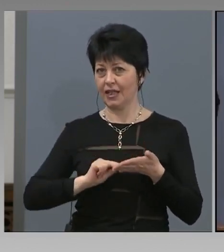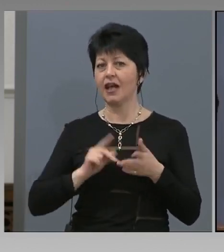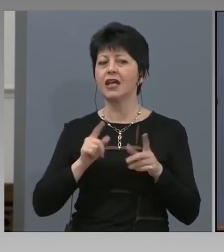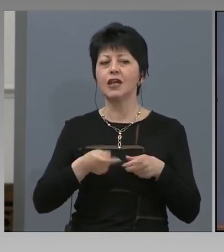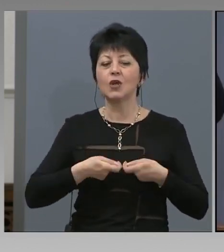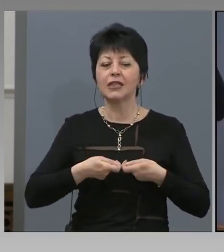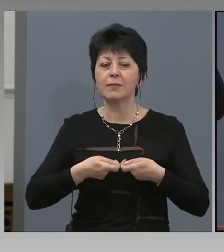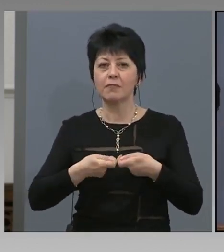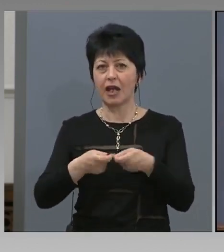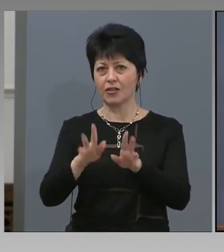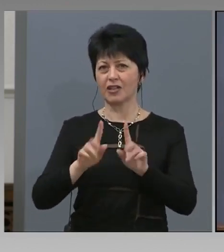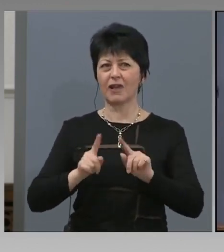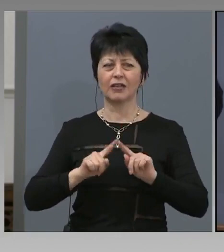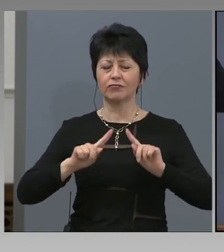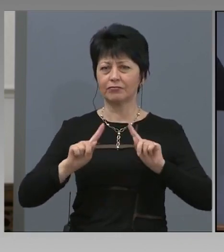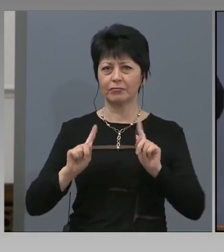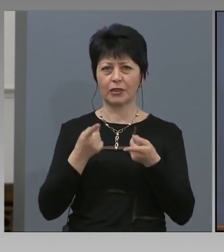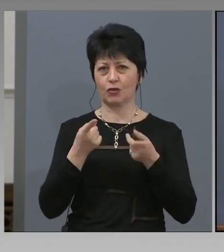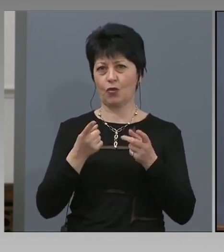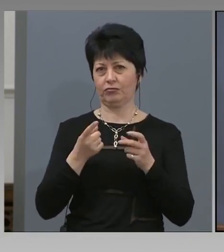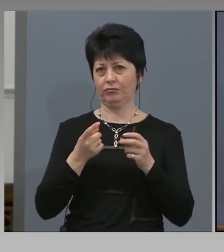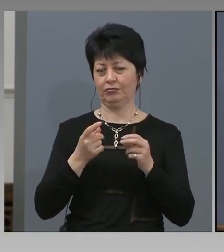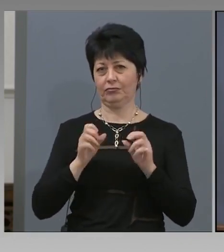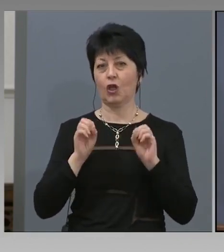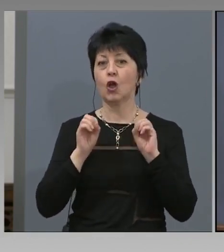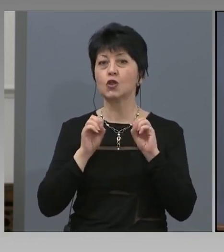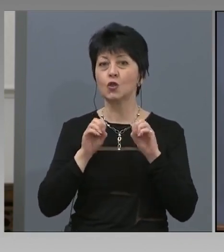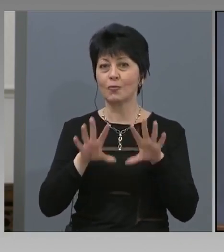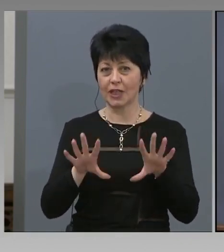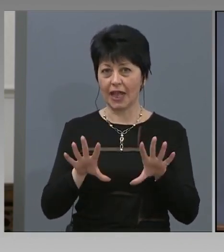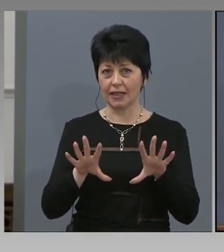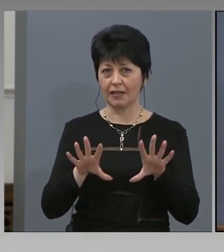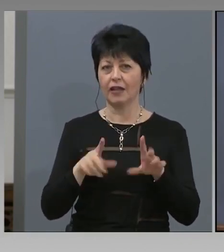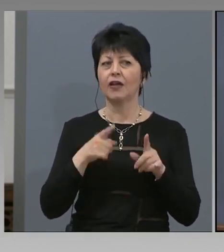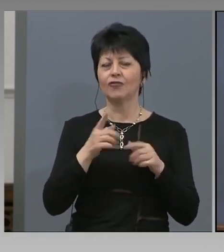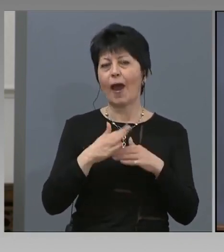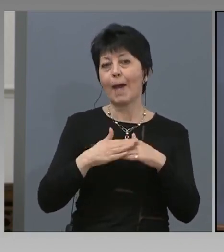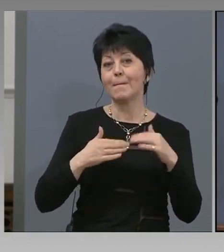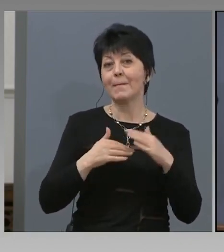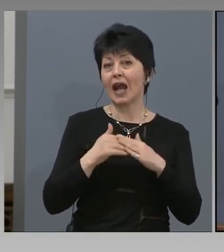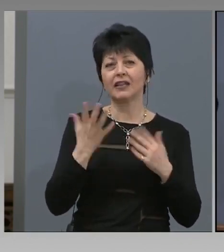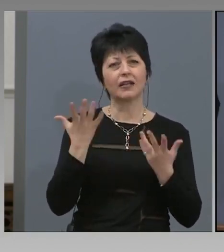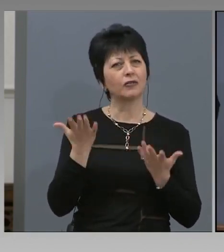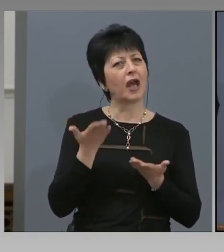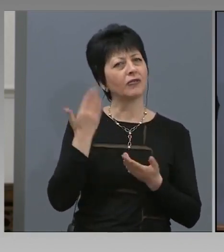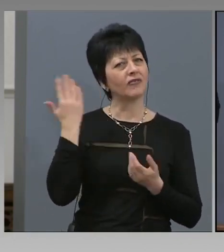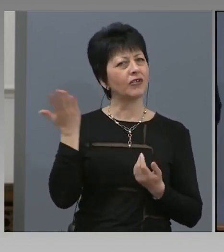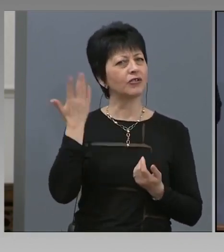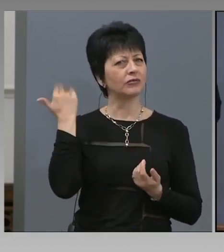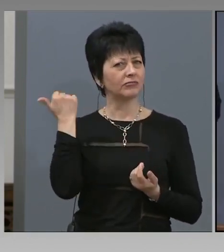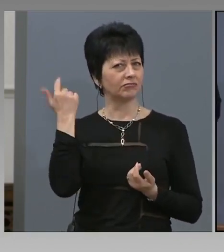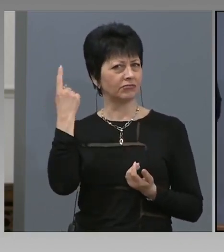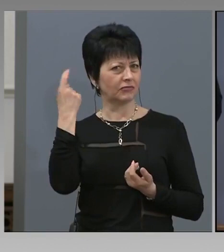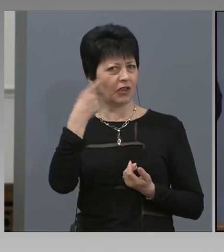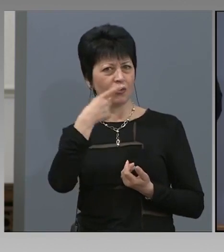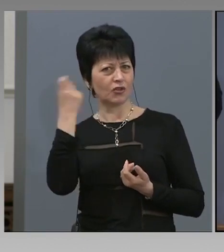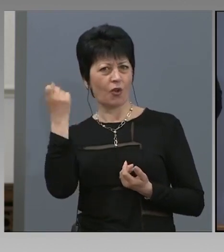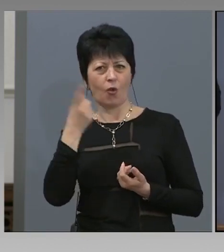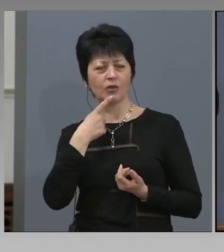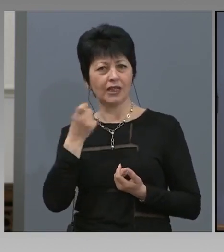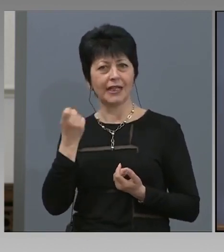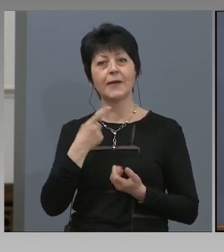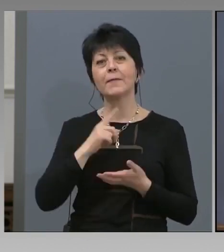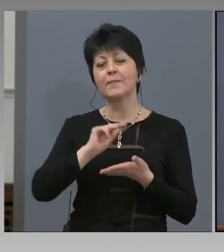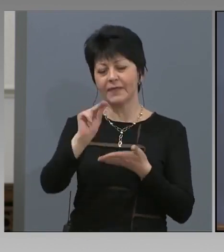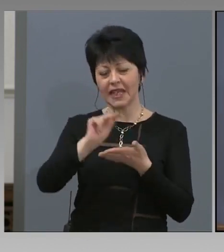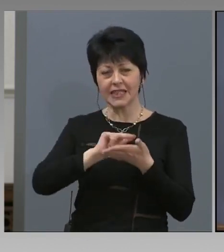най-нормалната практика и съществува, може би, повече от 100 години, за всички инфекциозни заболявания. Те се регистрират